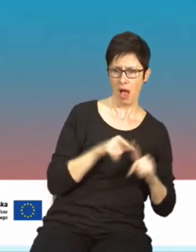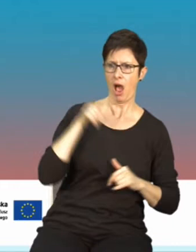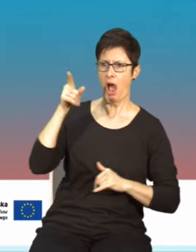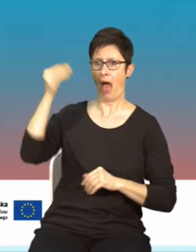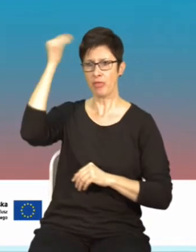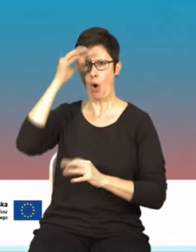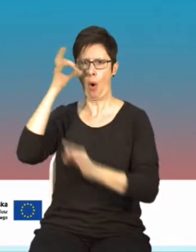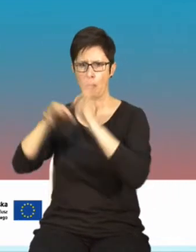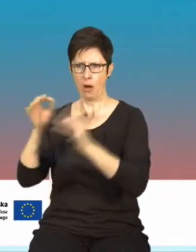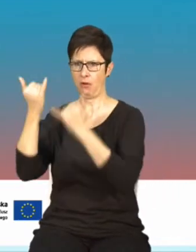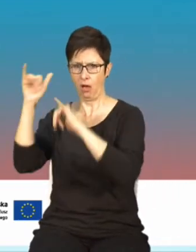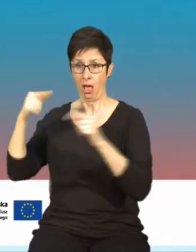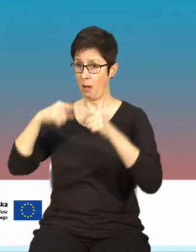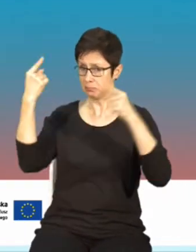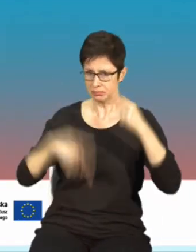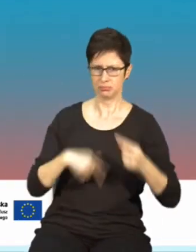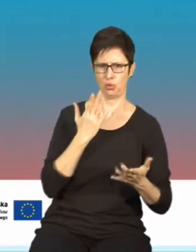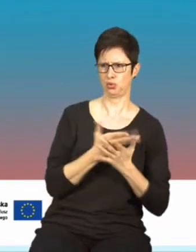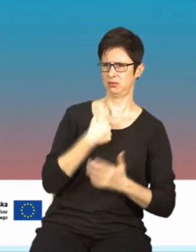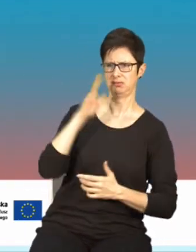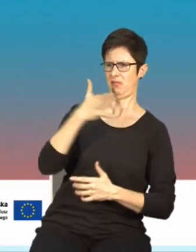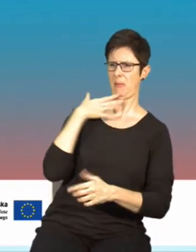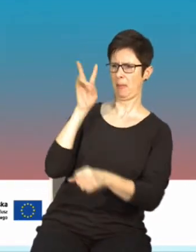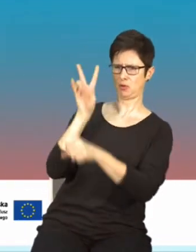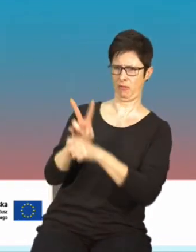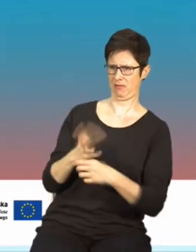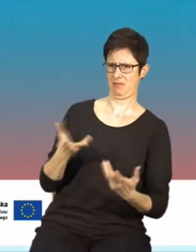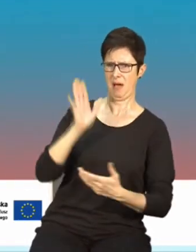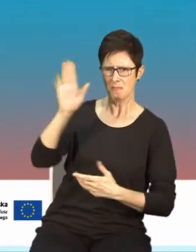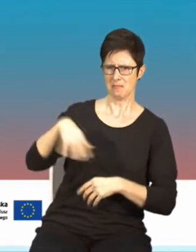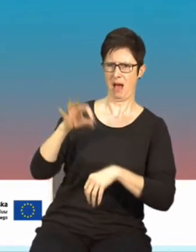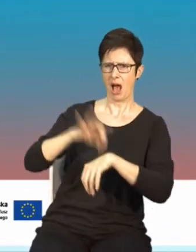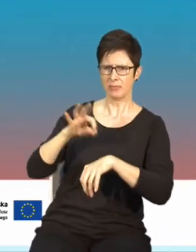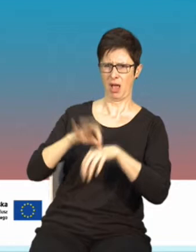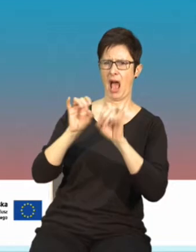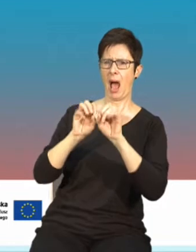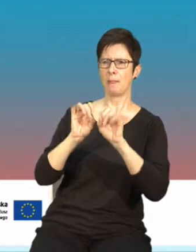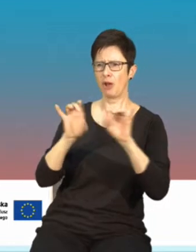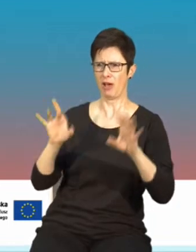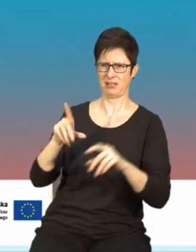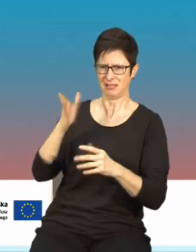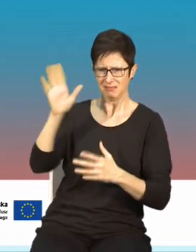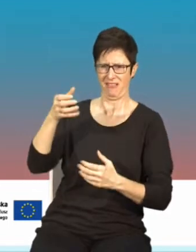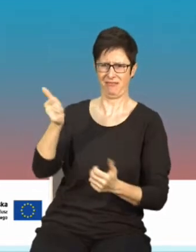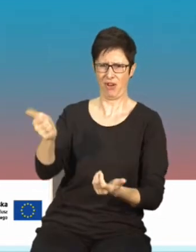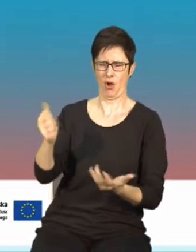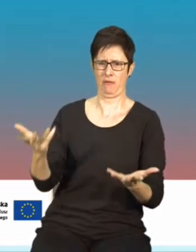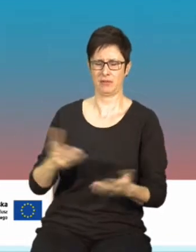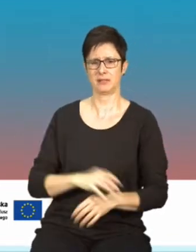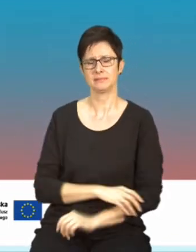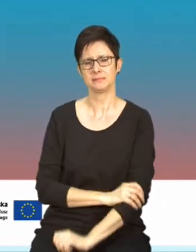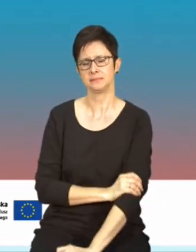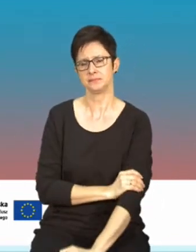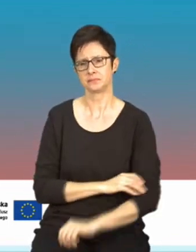jakby autorytetem w danej dziedzinie i ten tytuł jest mocno marginalizowany. Często właśnie na rzecz innych osób,